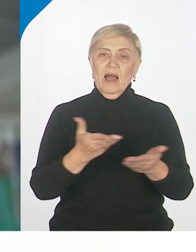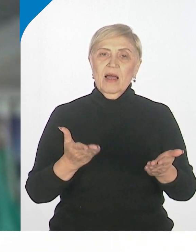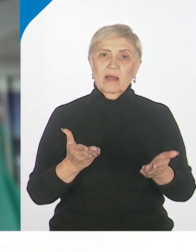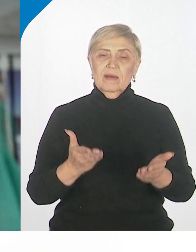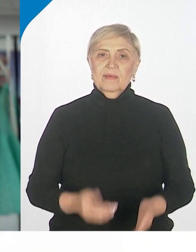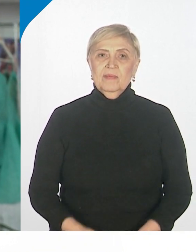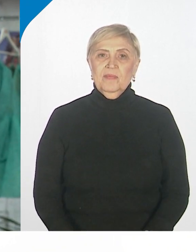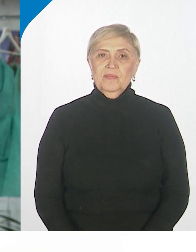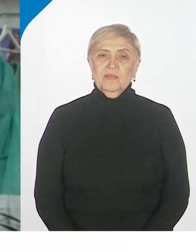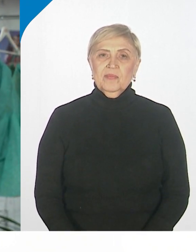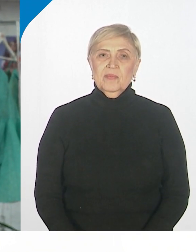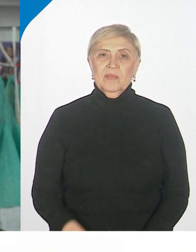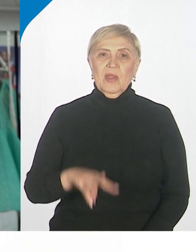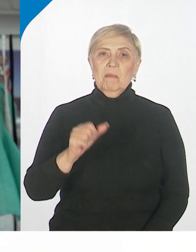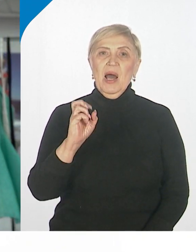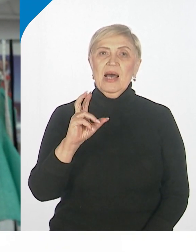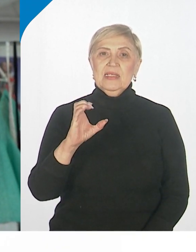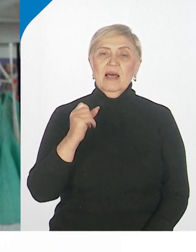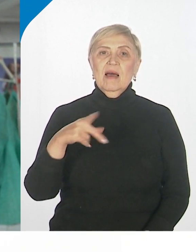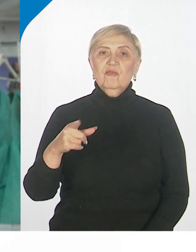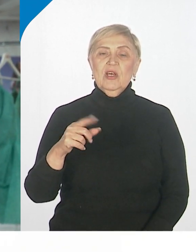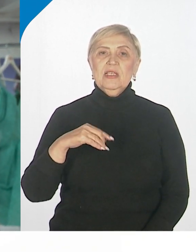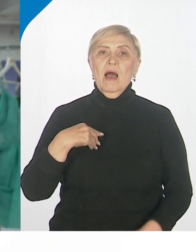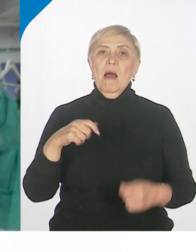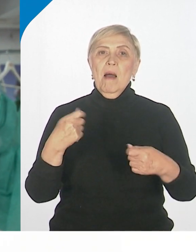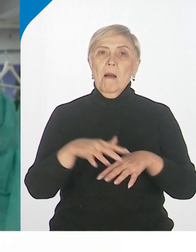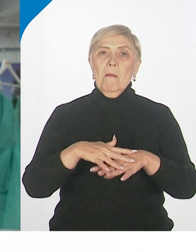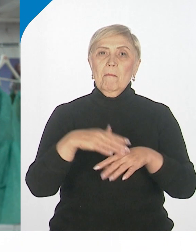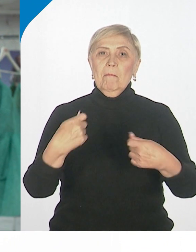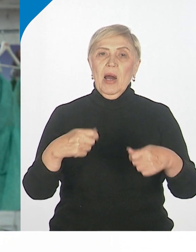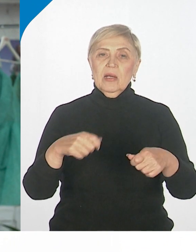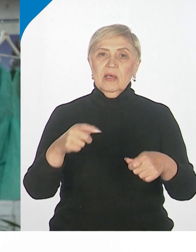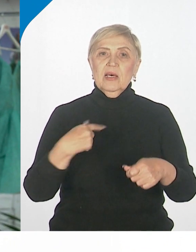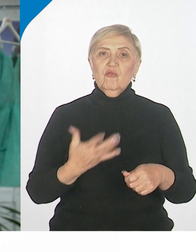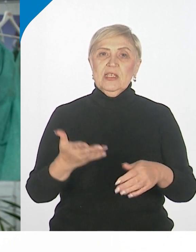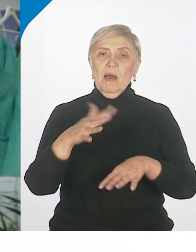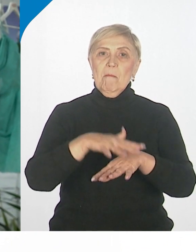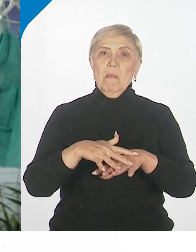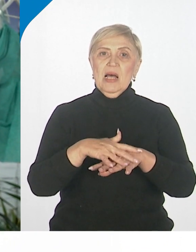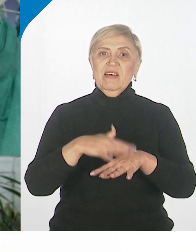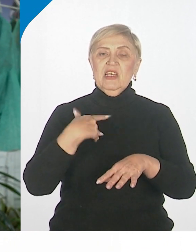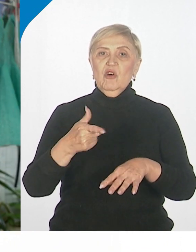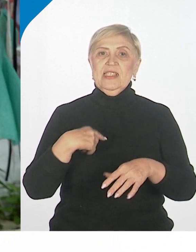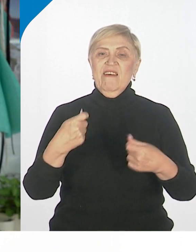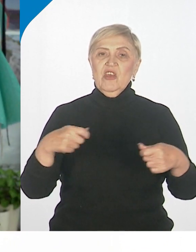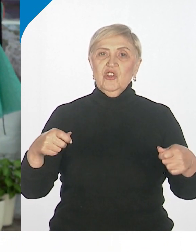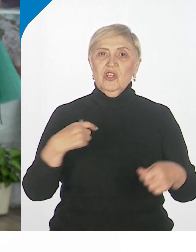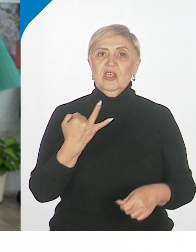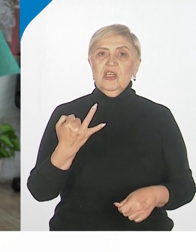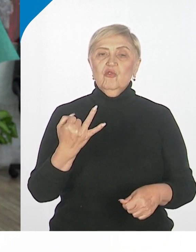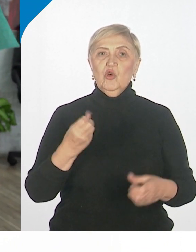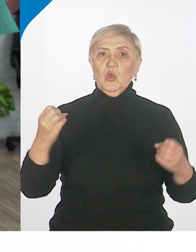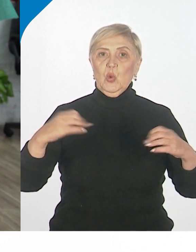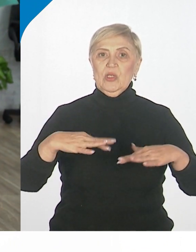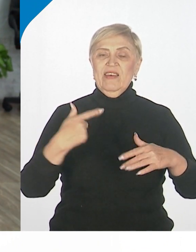масс-маркета и премиум качества базовые вещи и уже какие-то эксклюзивные вещи которые можно